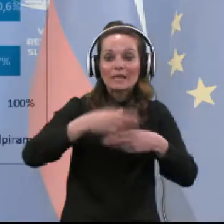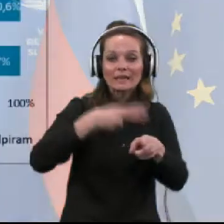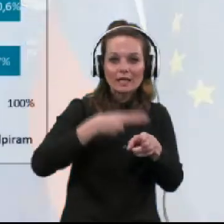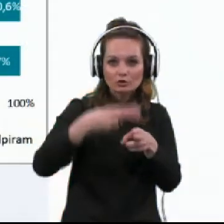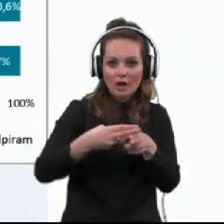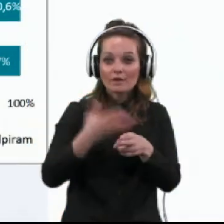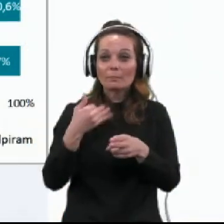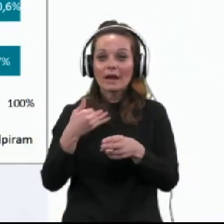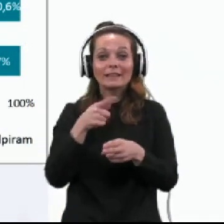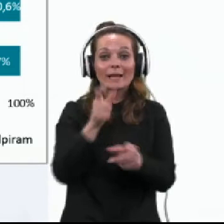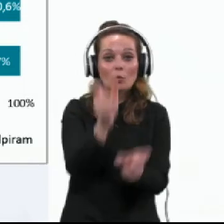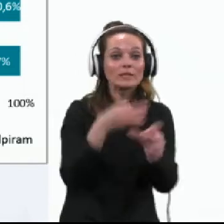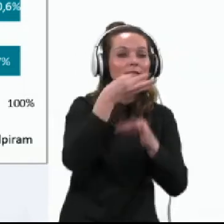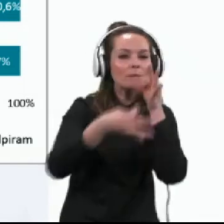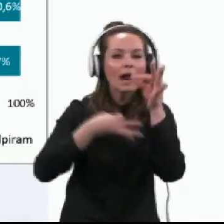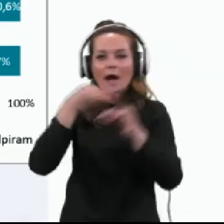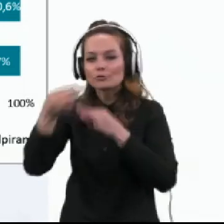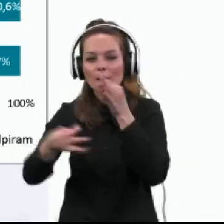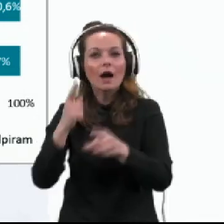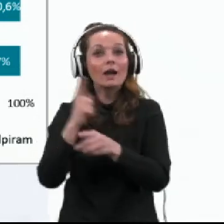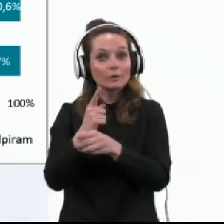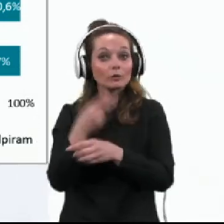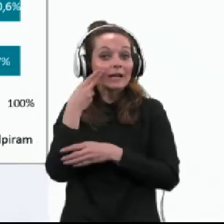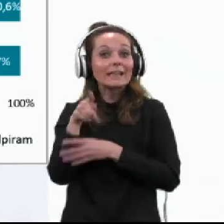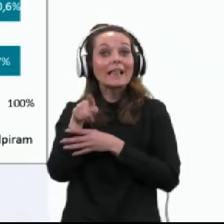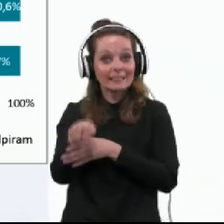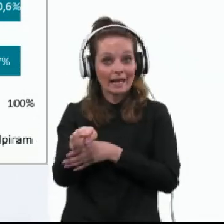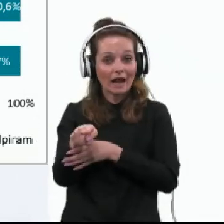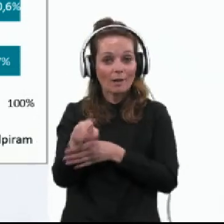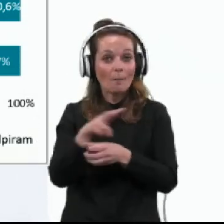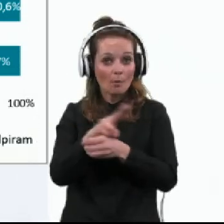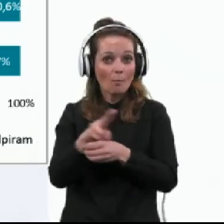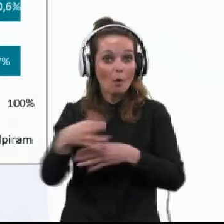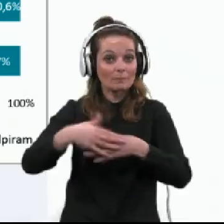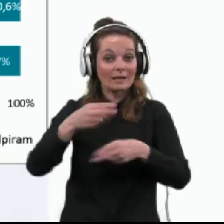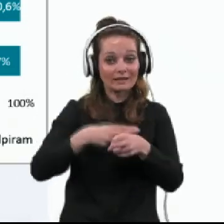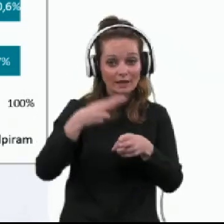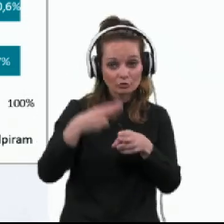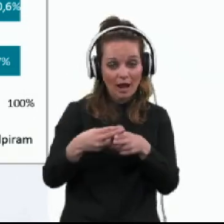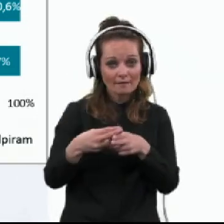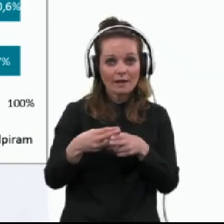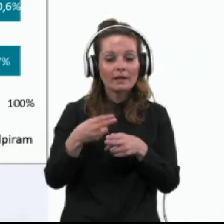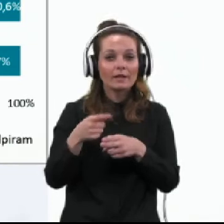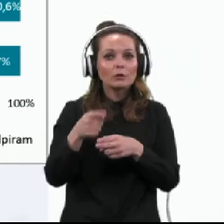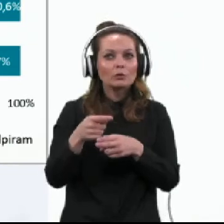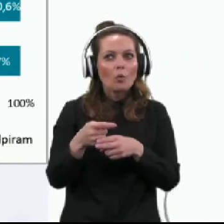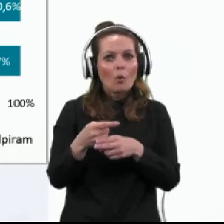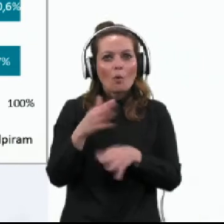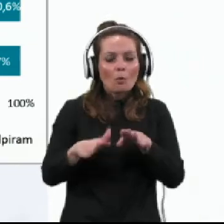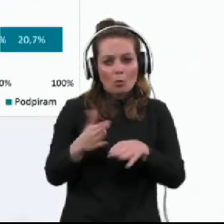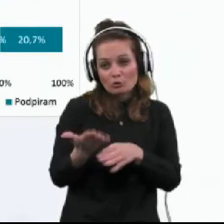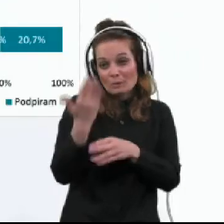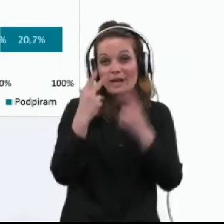smo anketirane osebe spraševali tudi o tem in popolno zaprtje države, mogoče prejšno